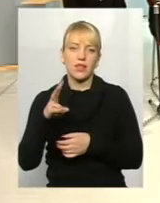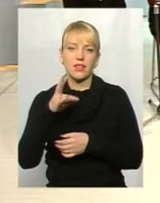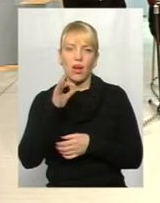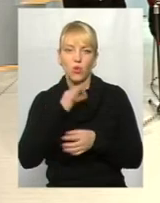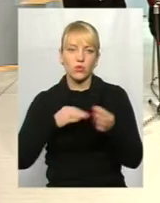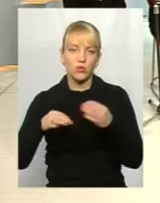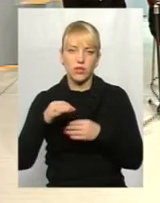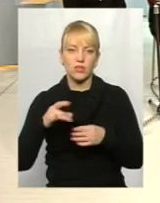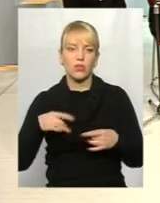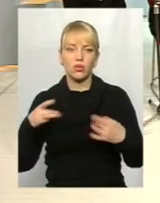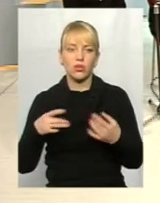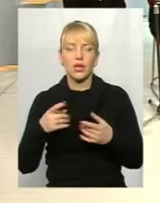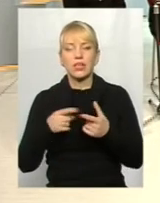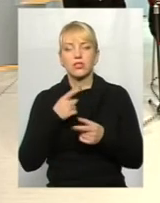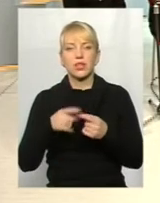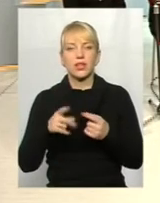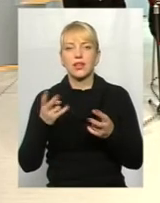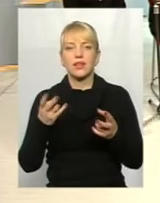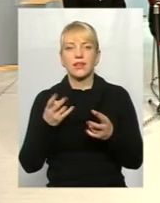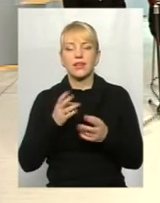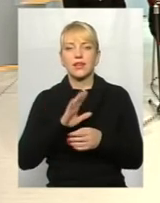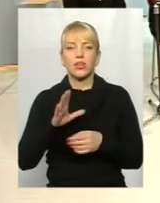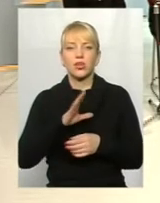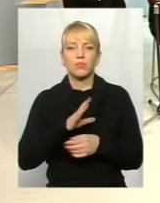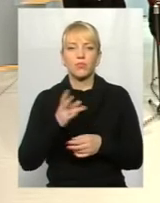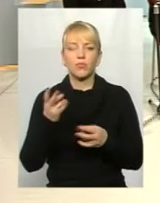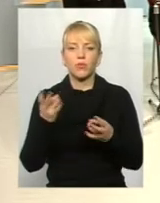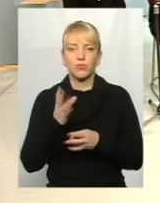чекати, як вона сказала, до наступного сезону? Неревно.